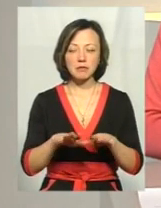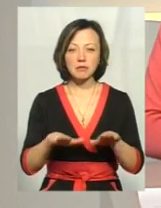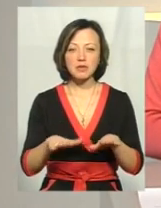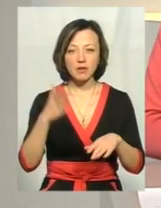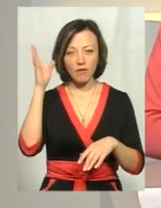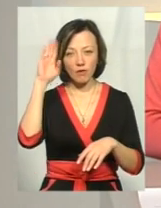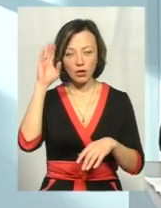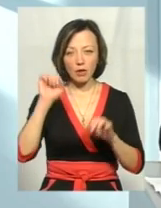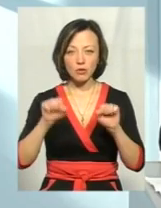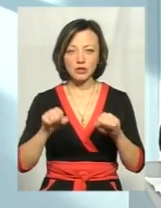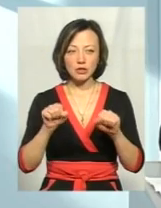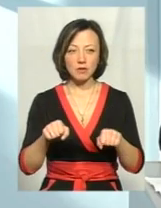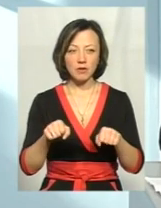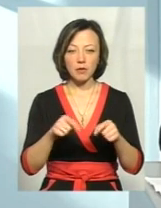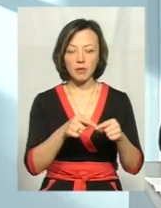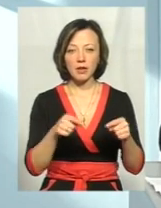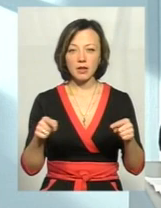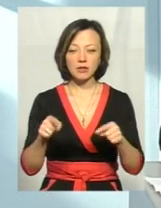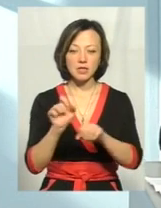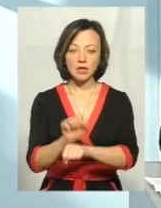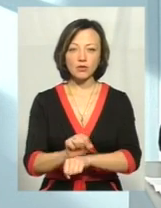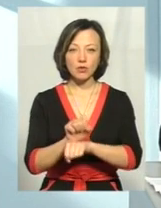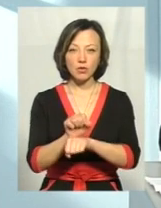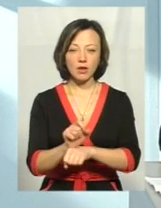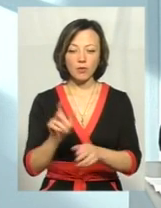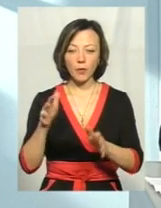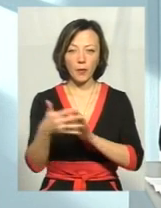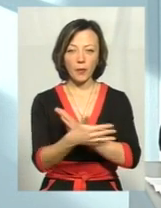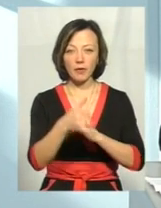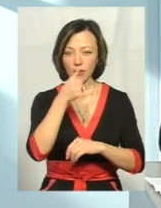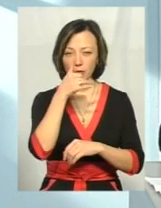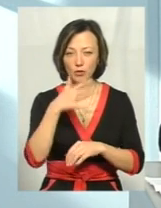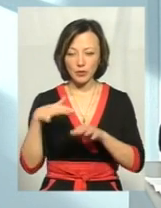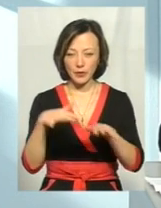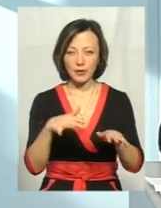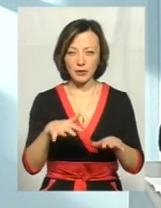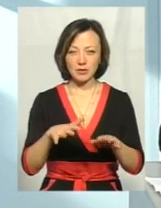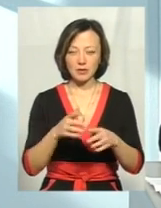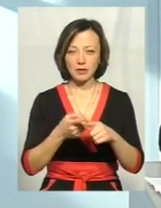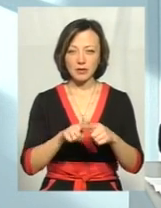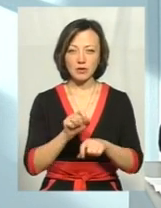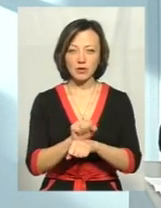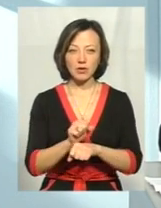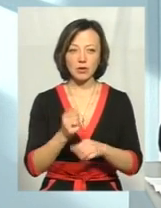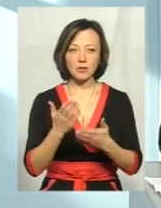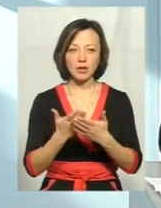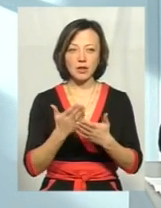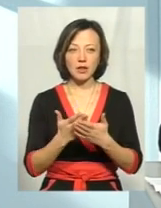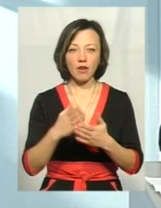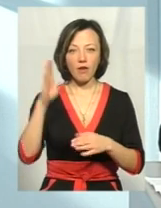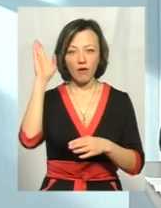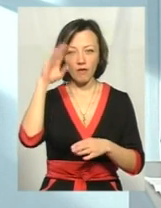де вода, можливо, в певний період, вона застоюється, вона там не все протікає. Це, якщо водопровід закольцований,